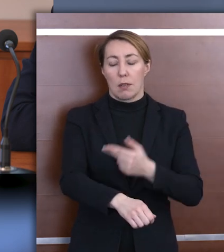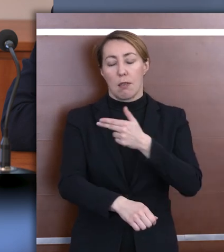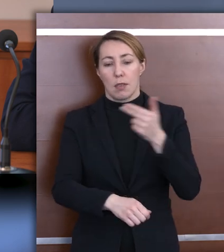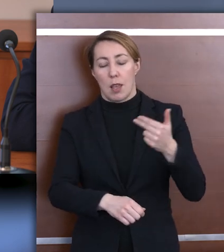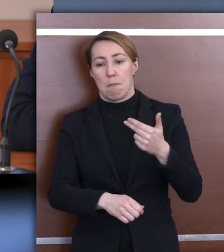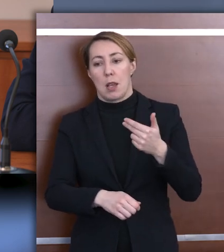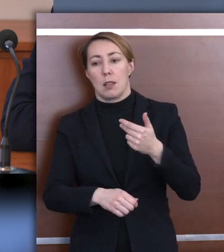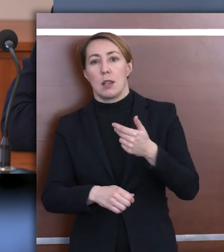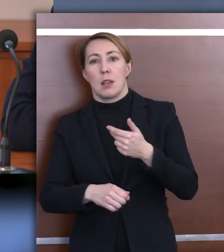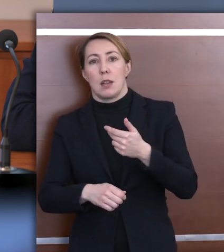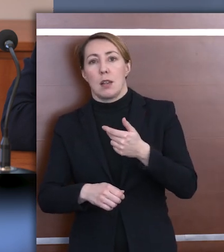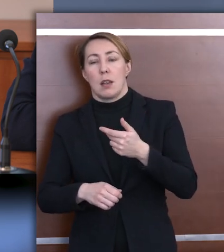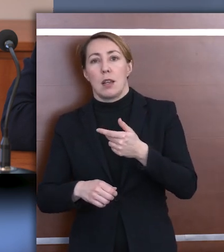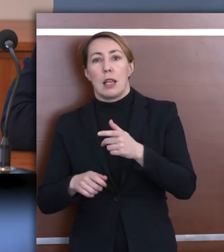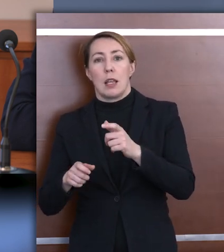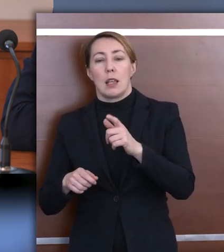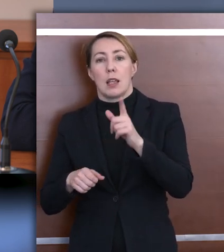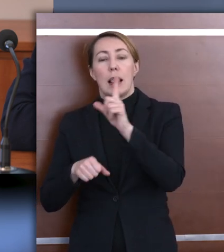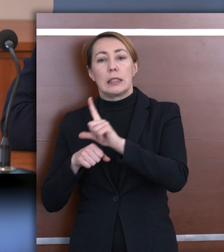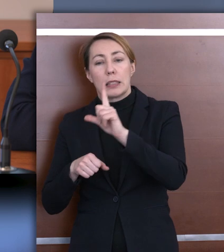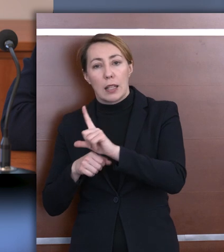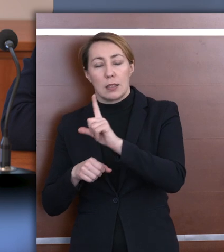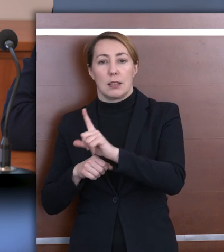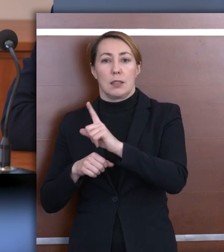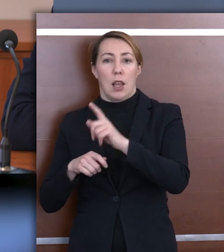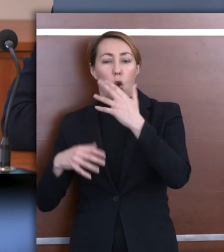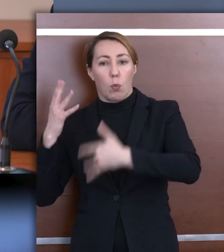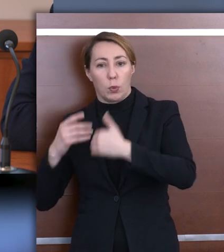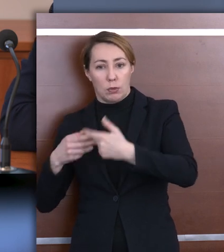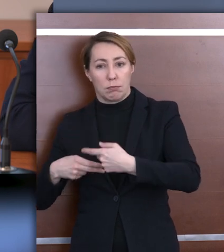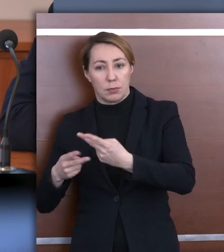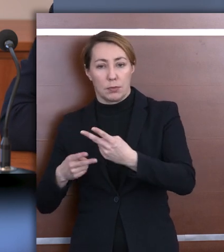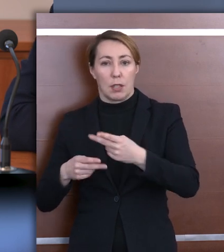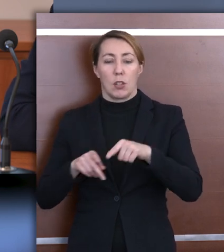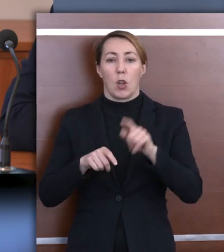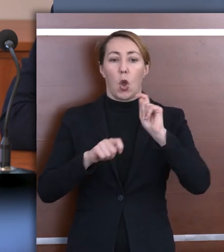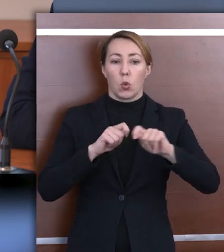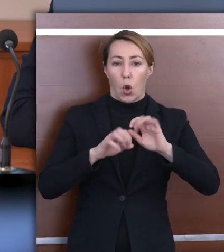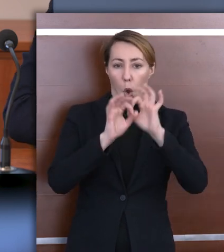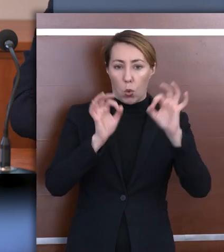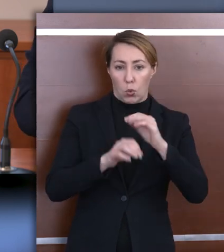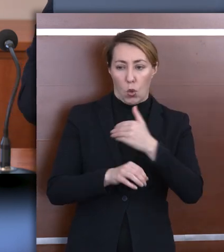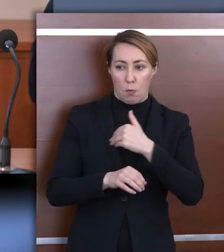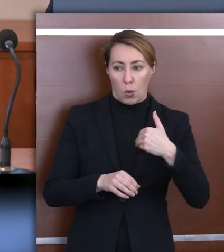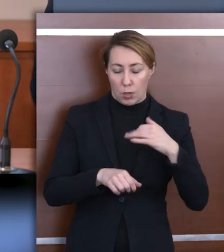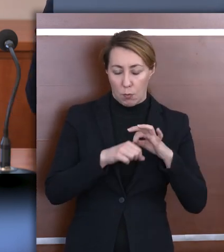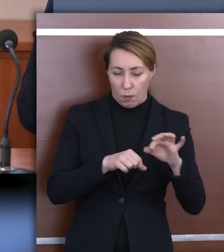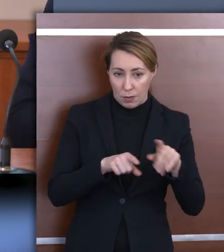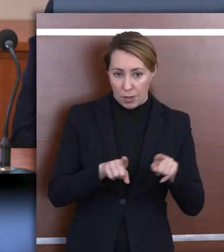licencjami komputerowymi. Prowadzimy również kontrolę ogólnopolską w tym zakresie.